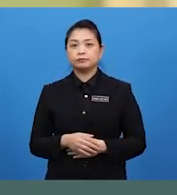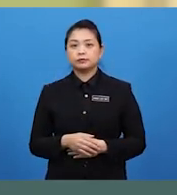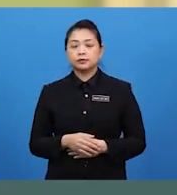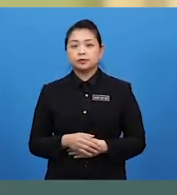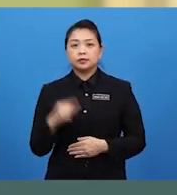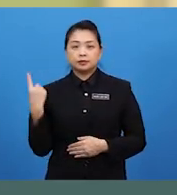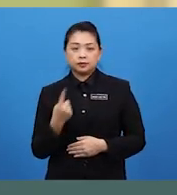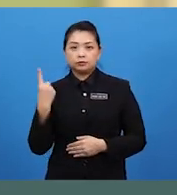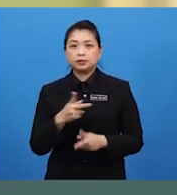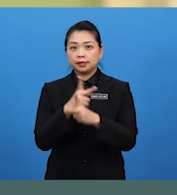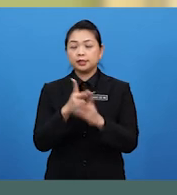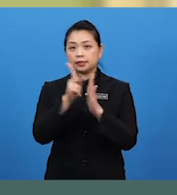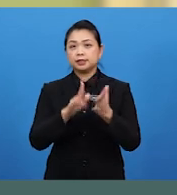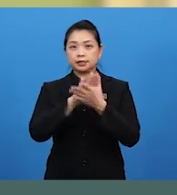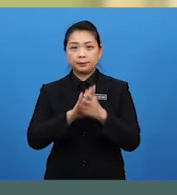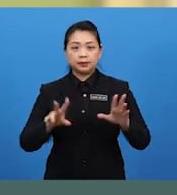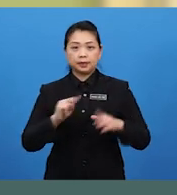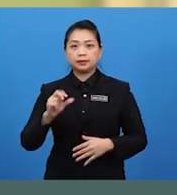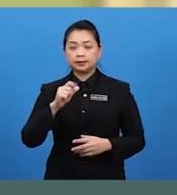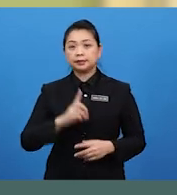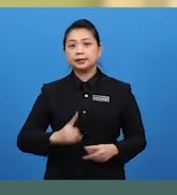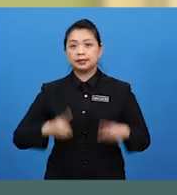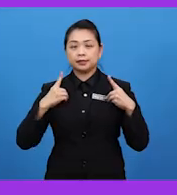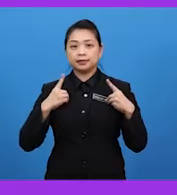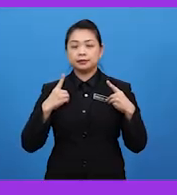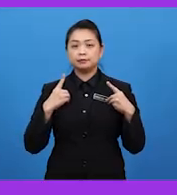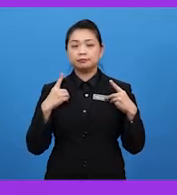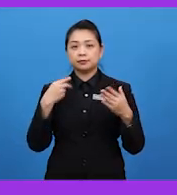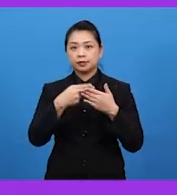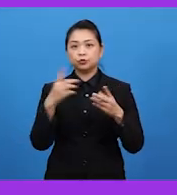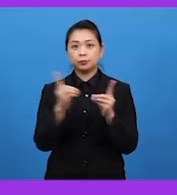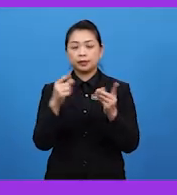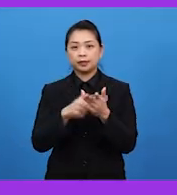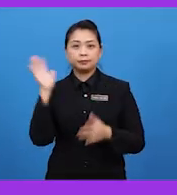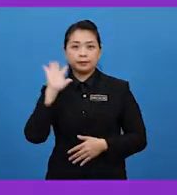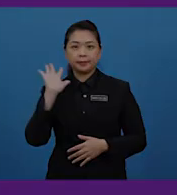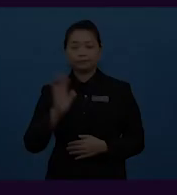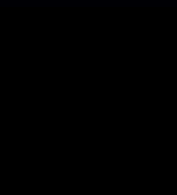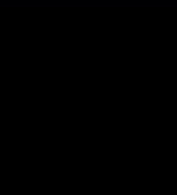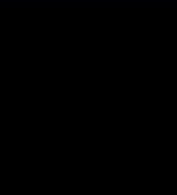Sentiasalah Menjaga keselamatan diri Sekolah Semoga kita berjumpa lagi Bye Bye Bye kasih kerana Terima